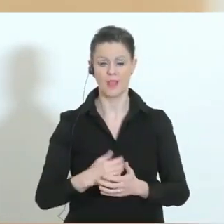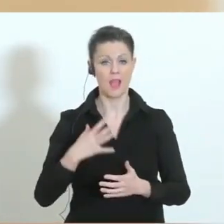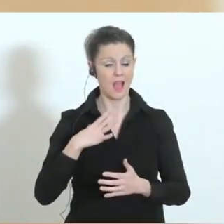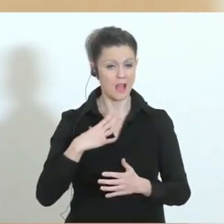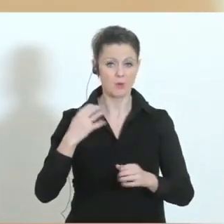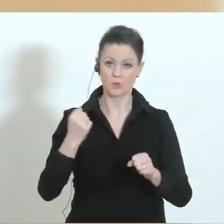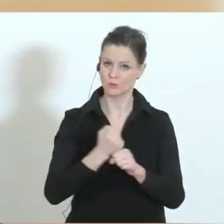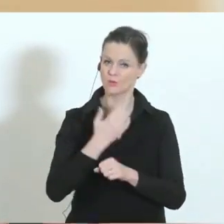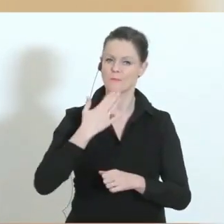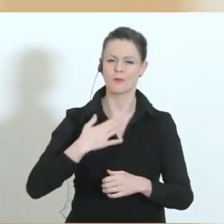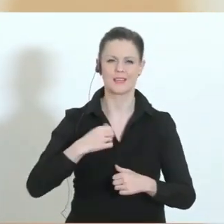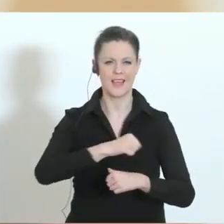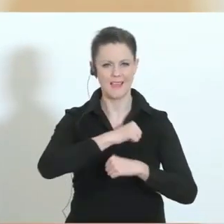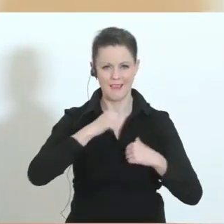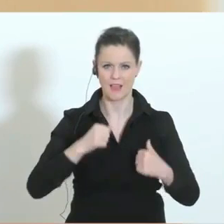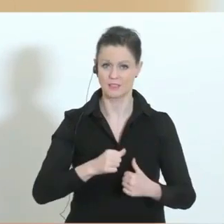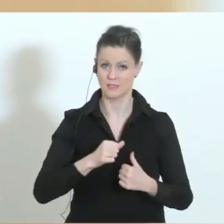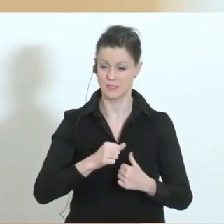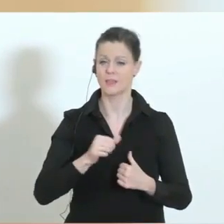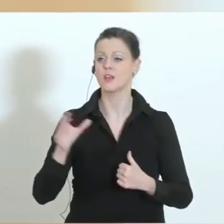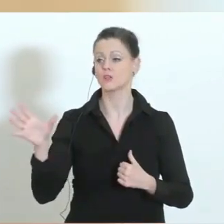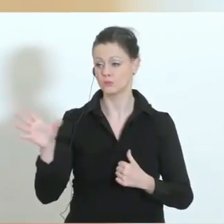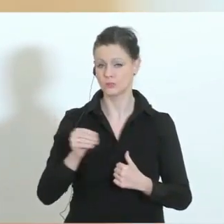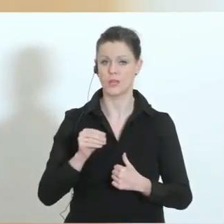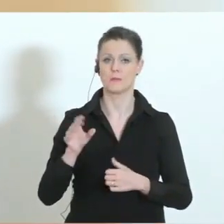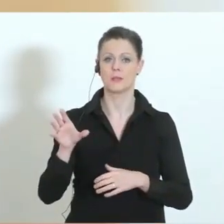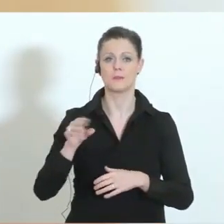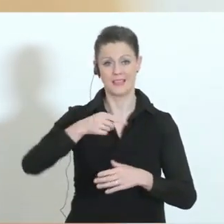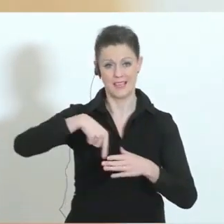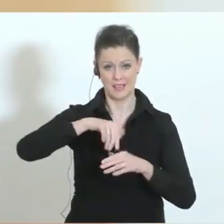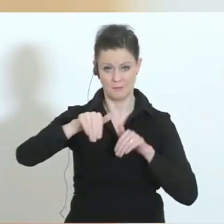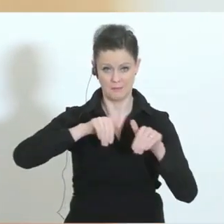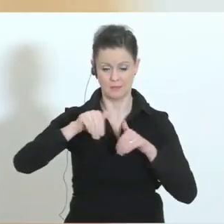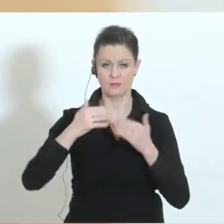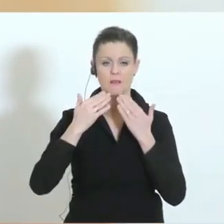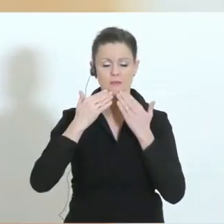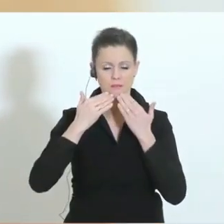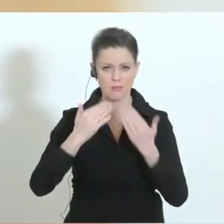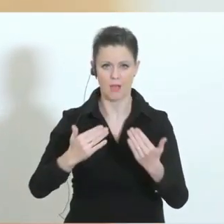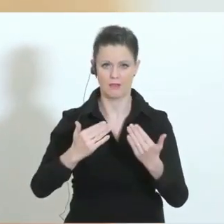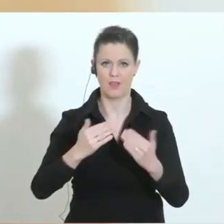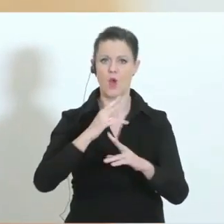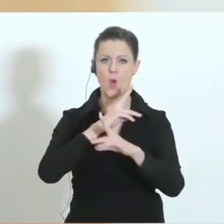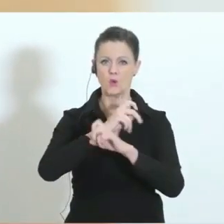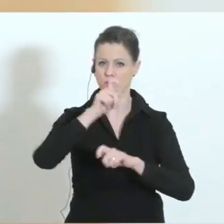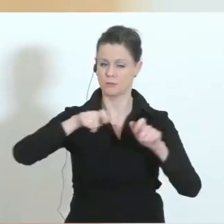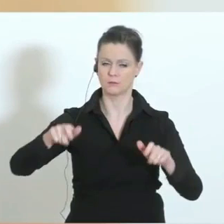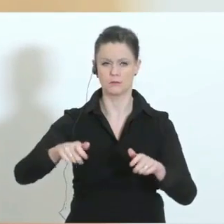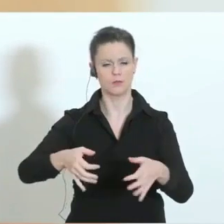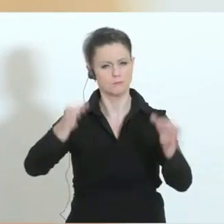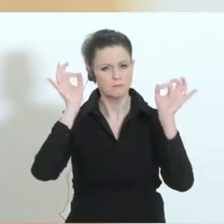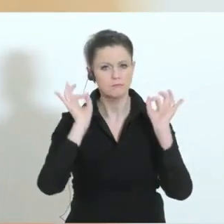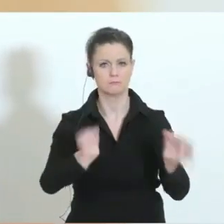an dieser Stelle gemeinsam mit dem Innenminister bedanken möchte dafür, dass die Österreicherinnen und Österreicher fantastisch